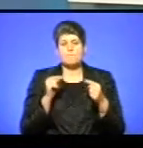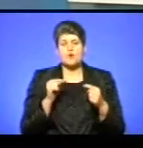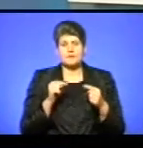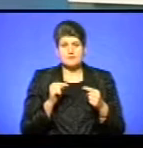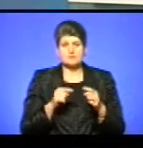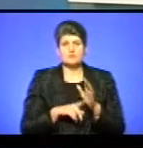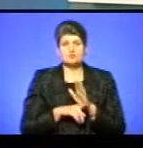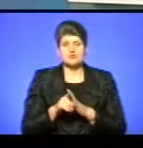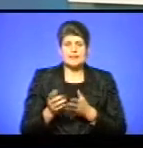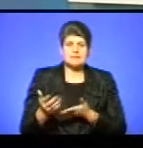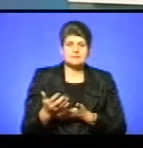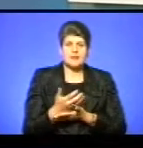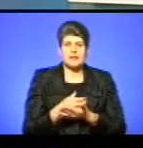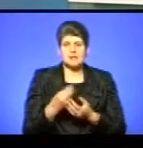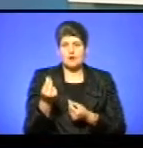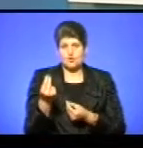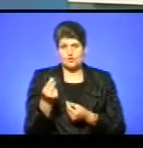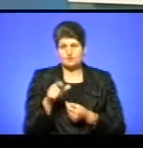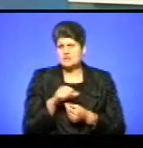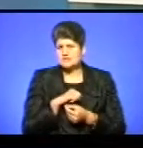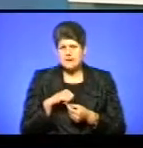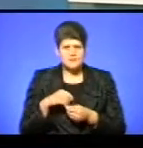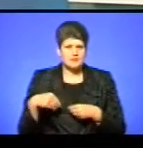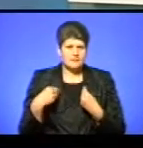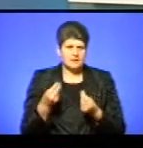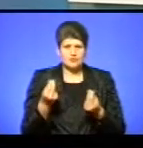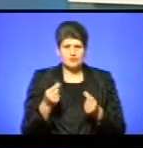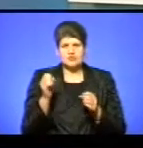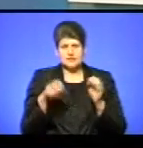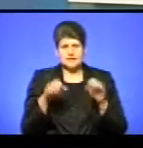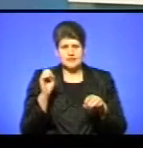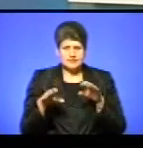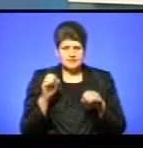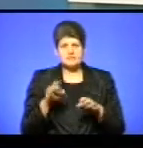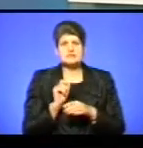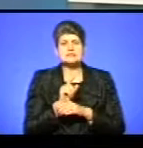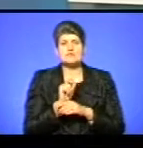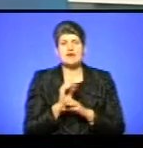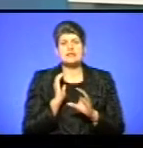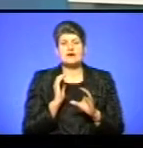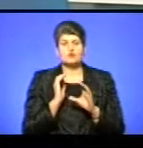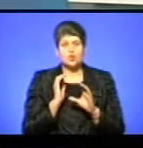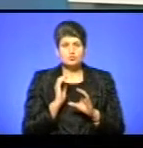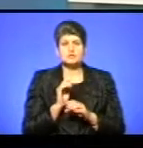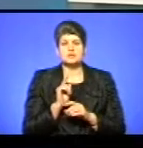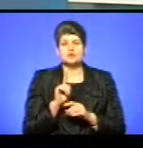Ми почали збирати гроші, люди самі приносили гроші, кидали в скриньки. Ми замовляли автобуси в